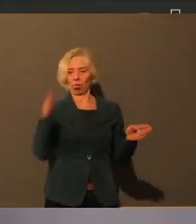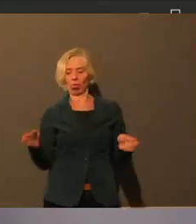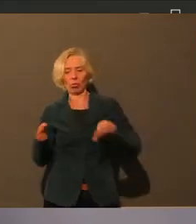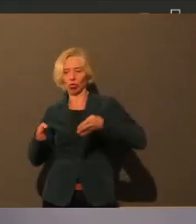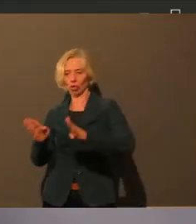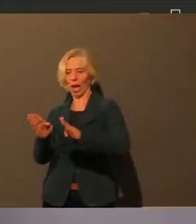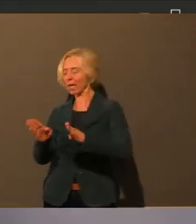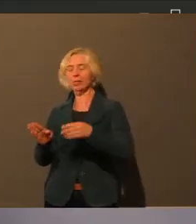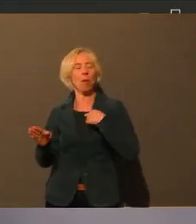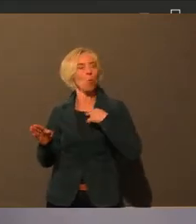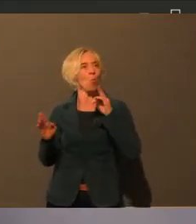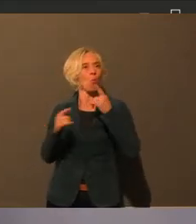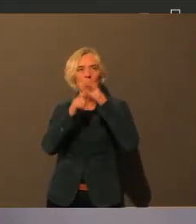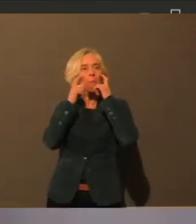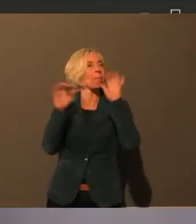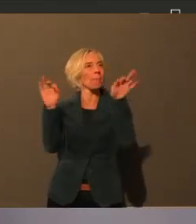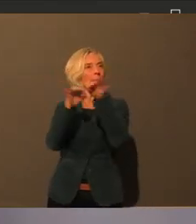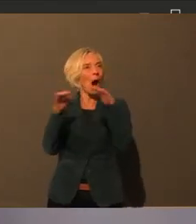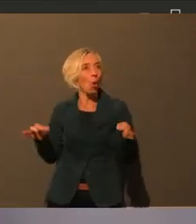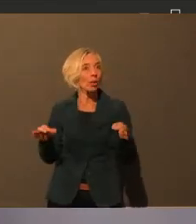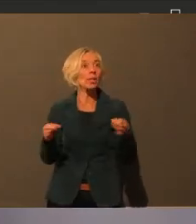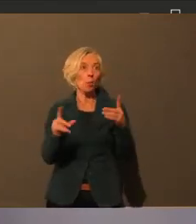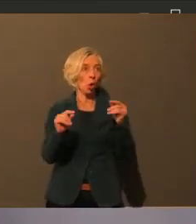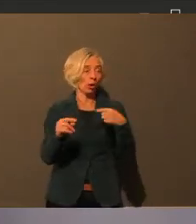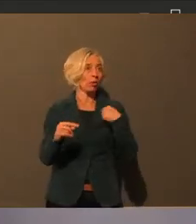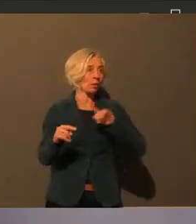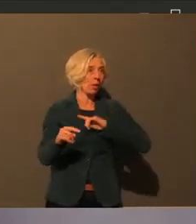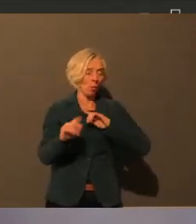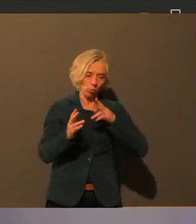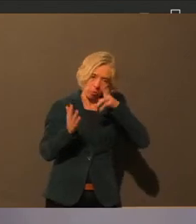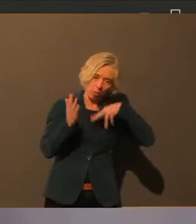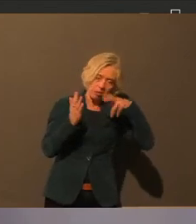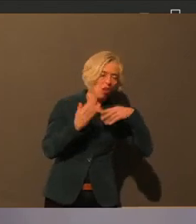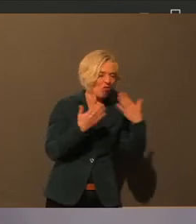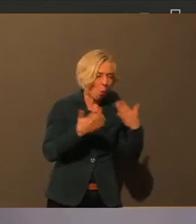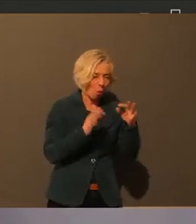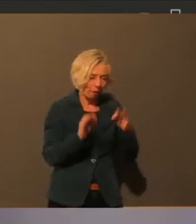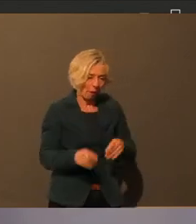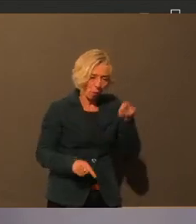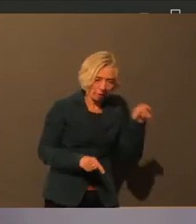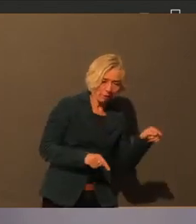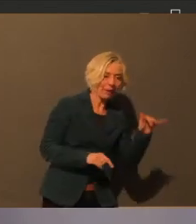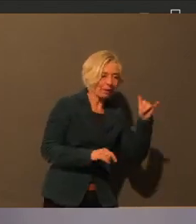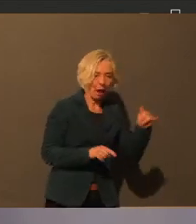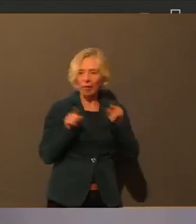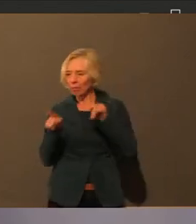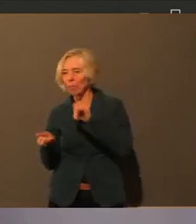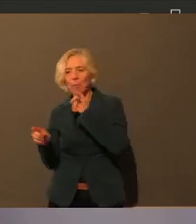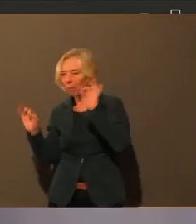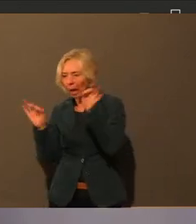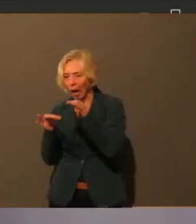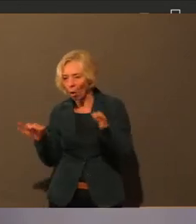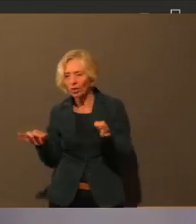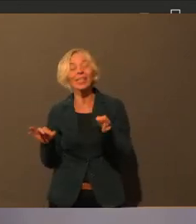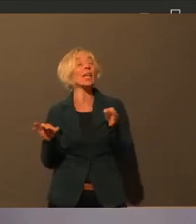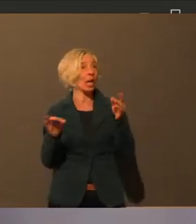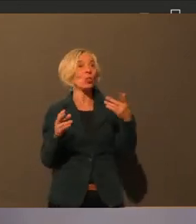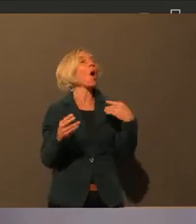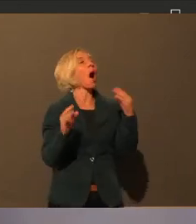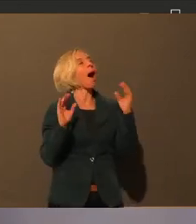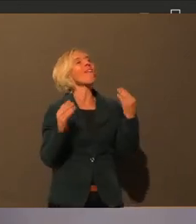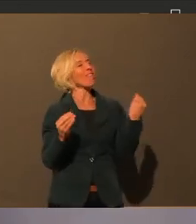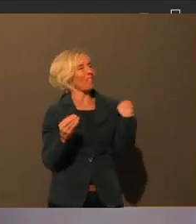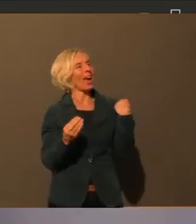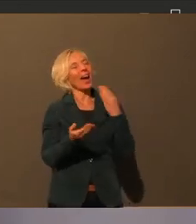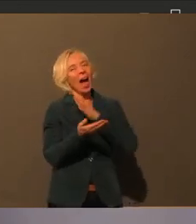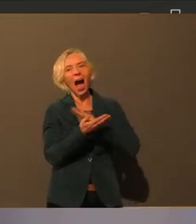jetzt gilt und wo man auch ohne laufen darf. Also, für den Vollzug wäre es viel, viel einfacher. Aber, wie gesagt, in Düsseldorf, die hatten das gemacht